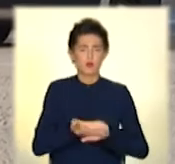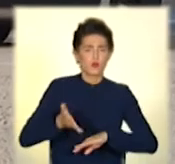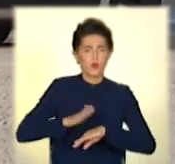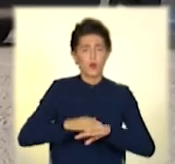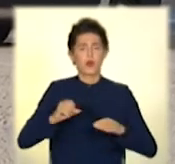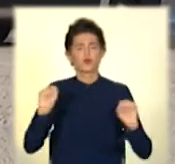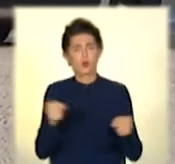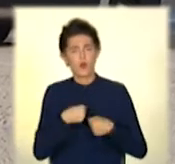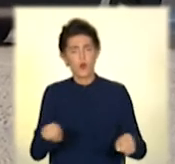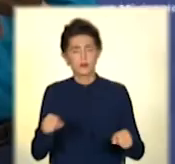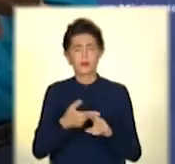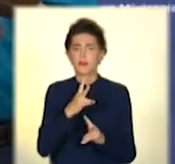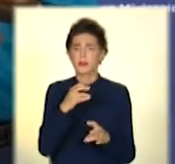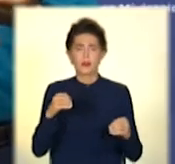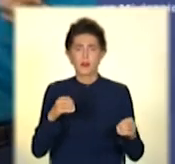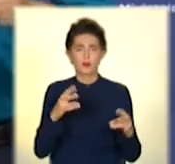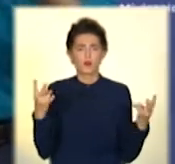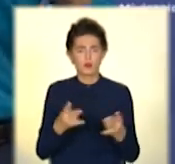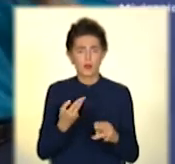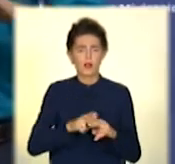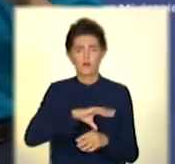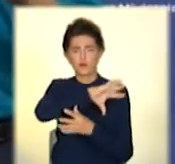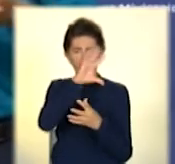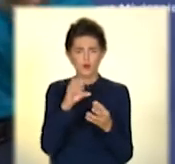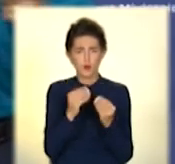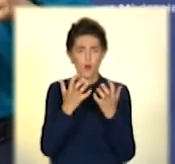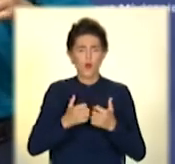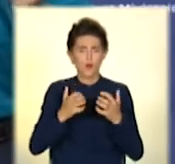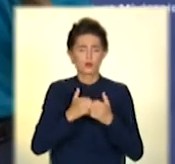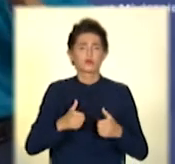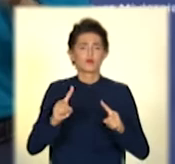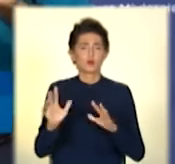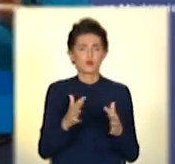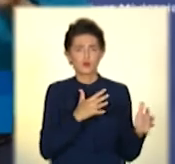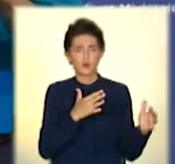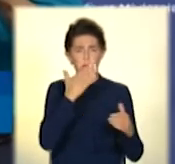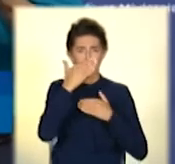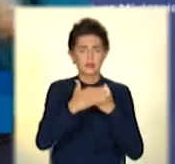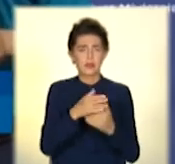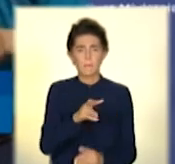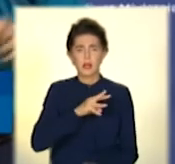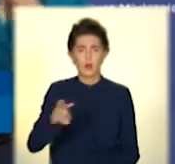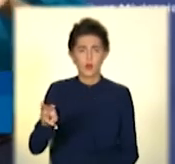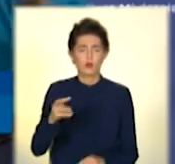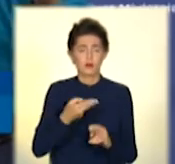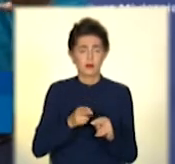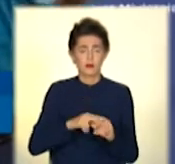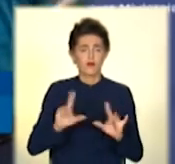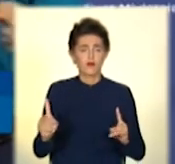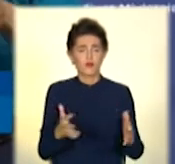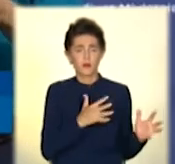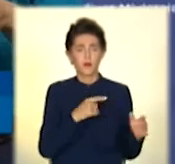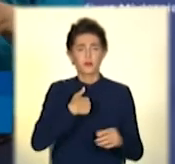екстрені та непрофільні. Із загальної кількості випадків, а це 6,8 мільйона таких випадків, які